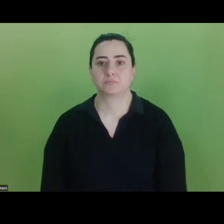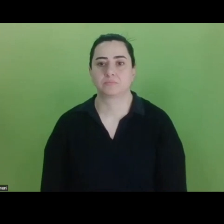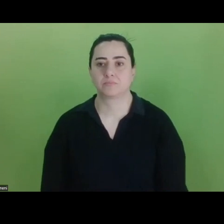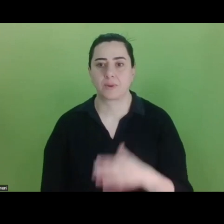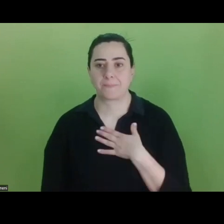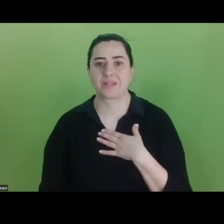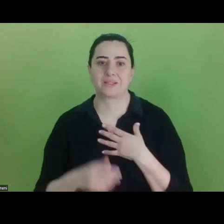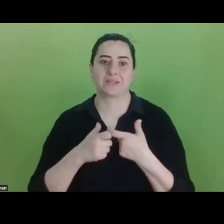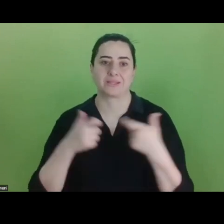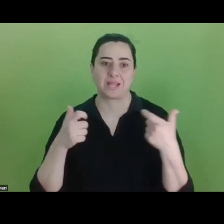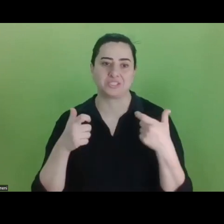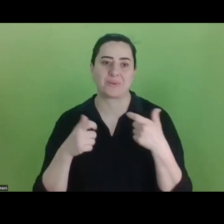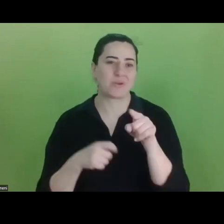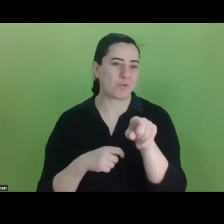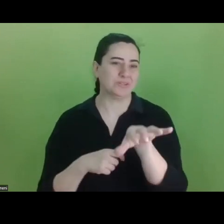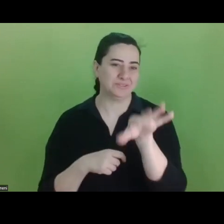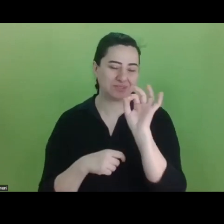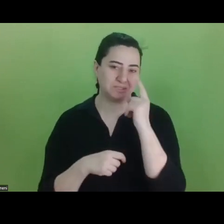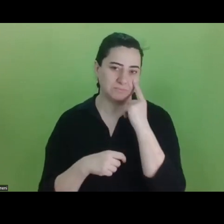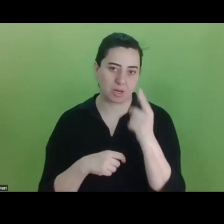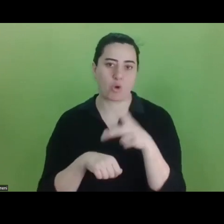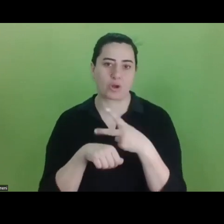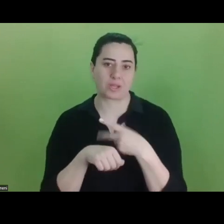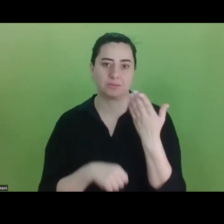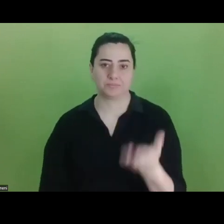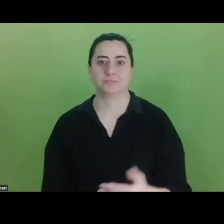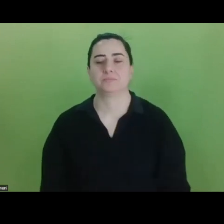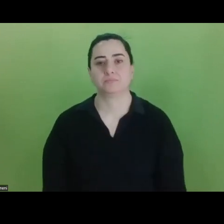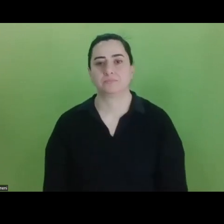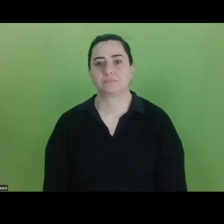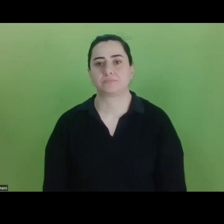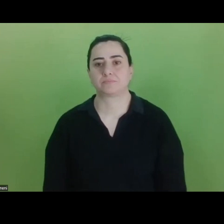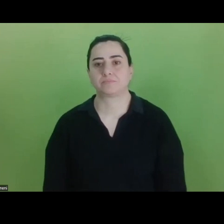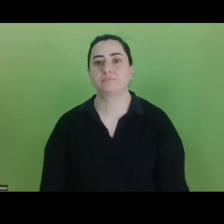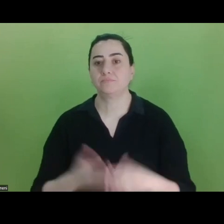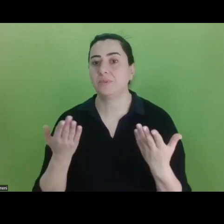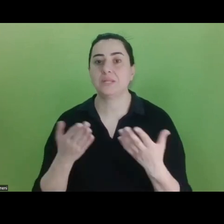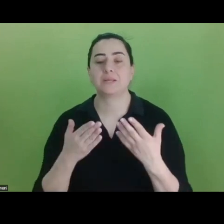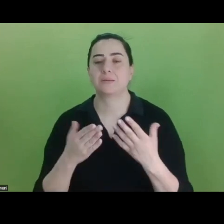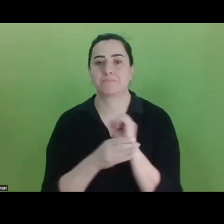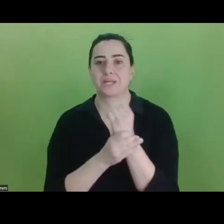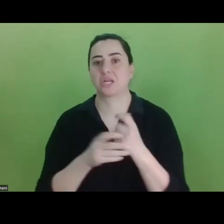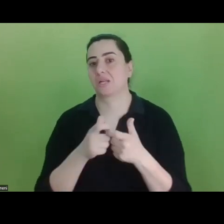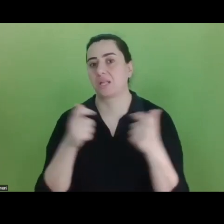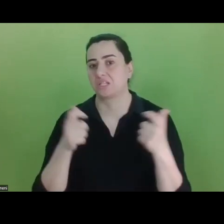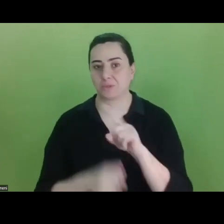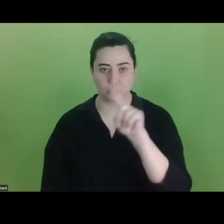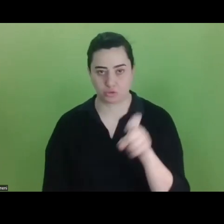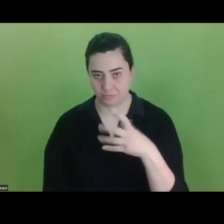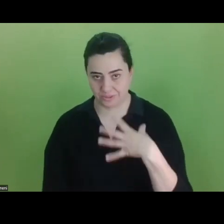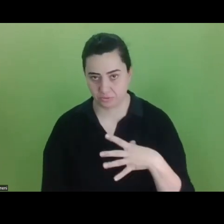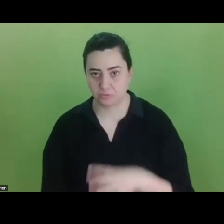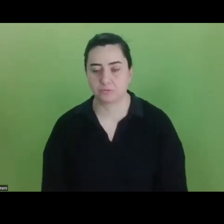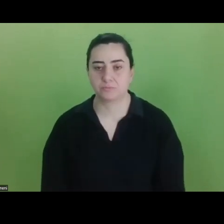geliştir kategorisi üzerinden bugün o örnek üzerinden gideceğim. Hangi becerilerinizi geliştirmek istiyorsunuz diye bir soru çıkacak eğer ki bu